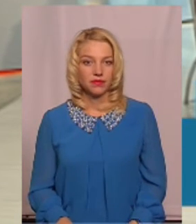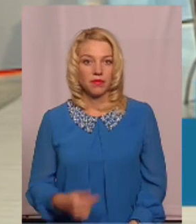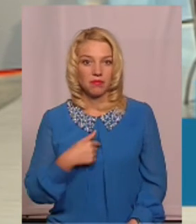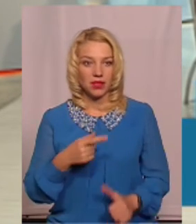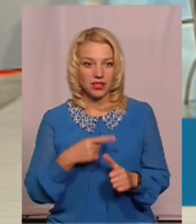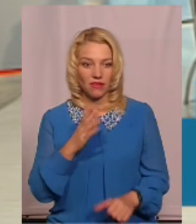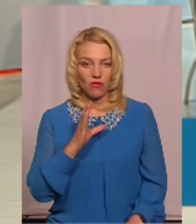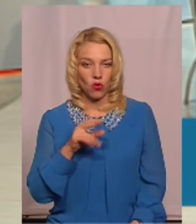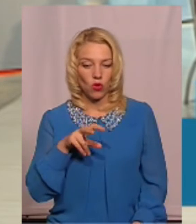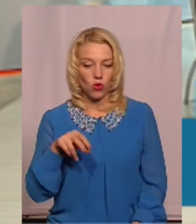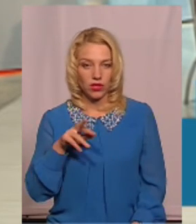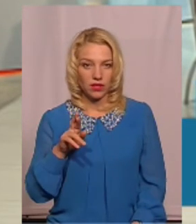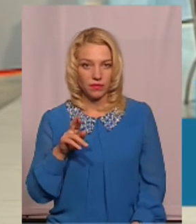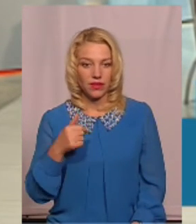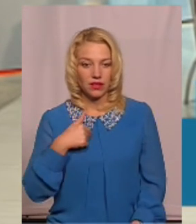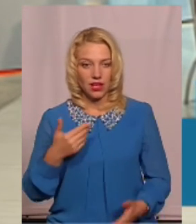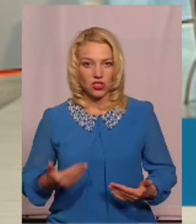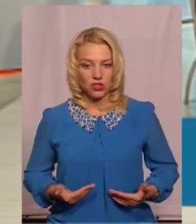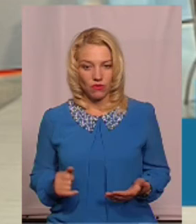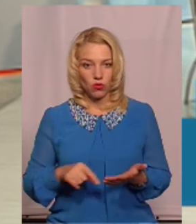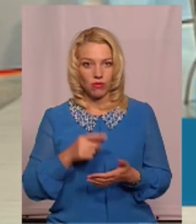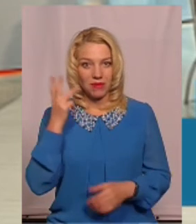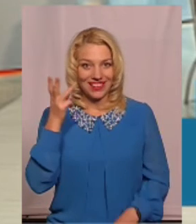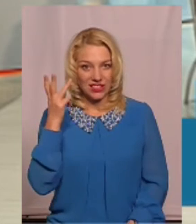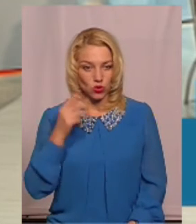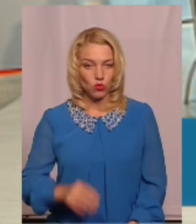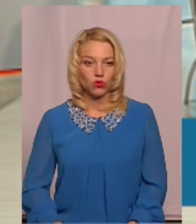Мене звали Володим, я мешкаю в Хмельницькому.